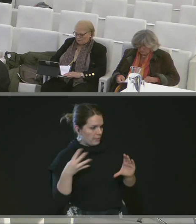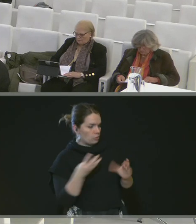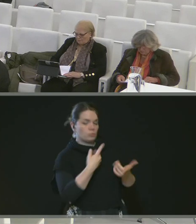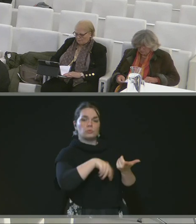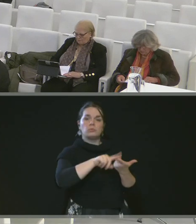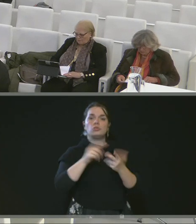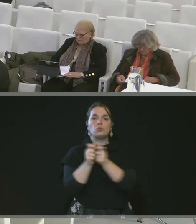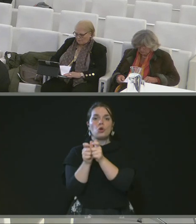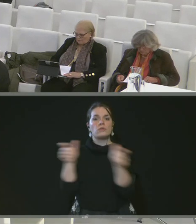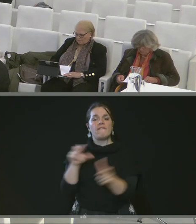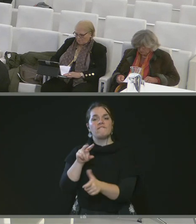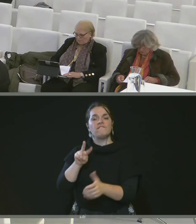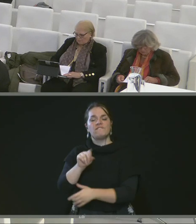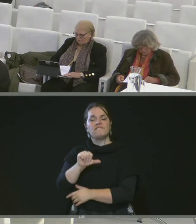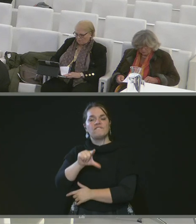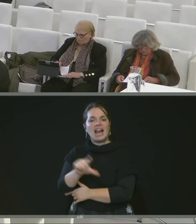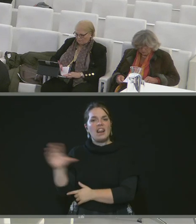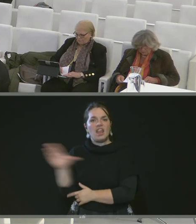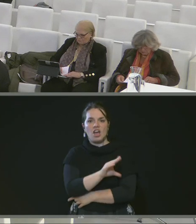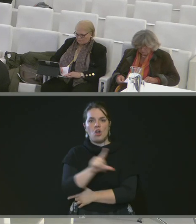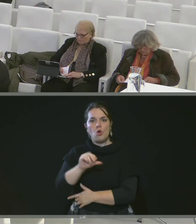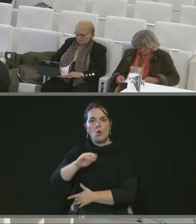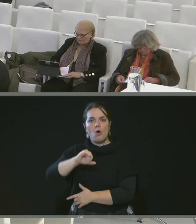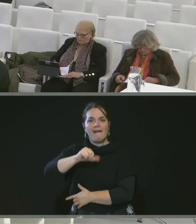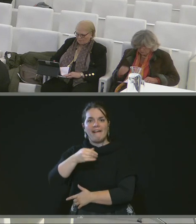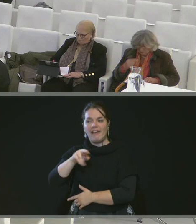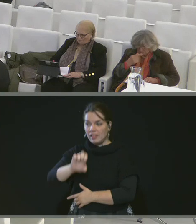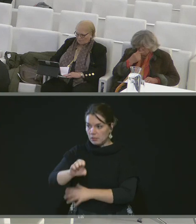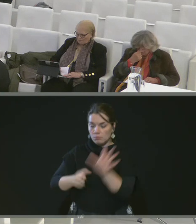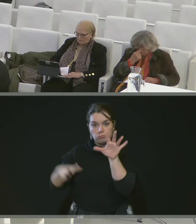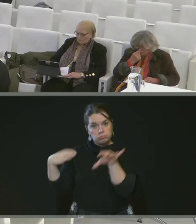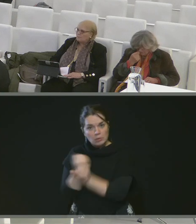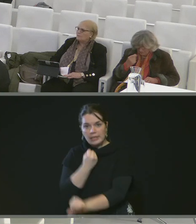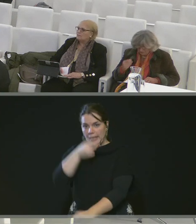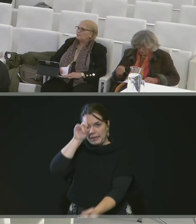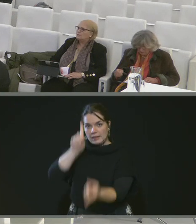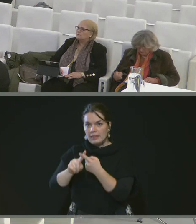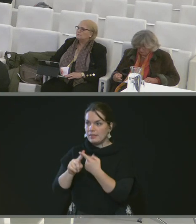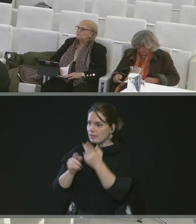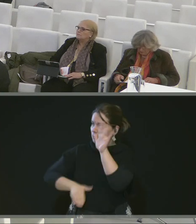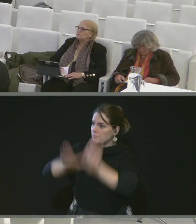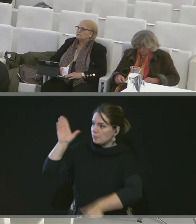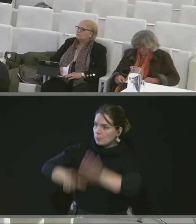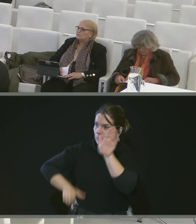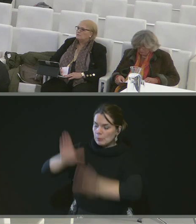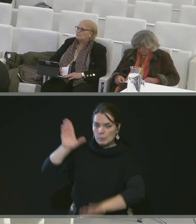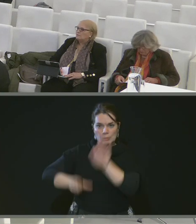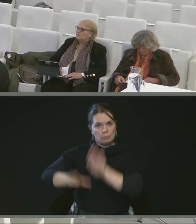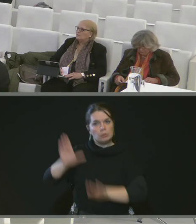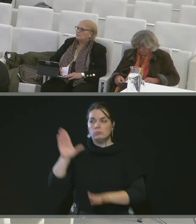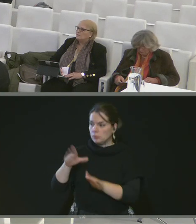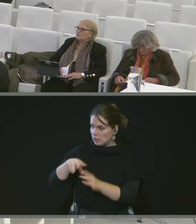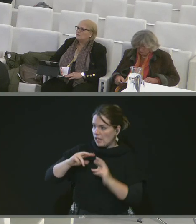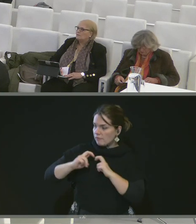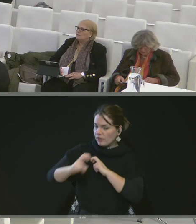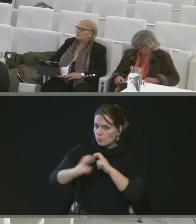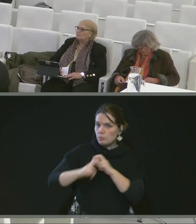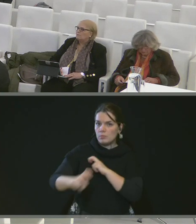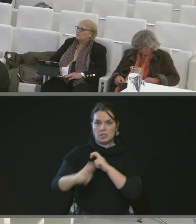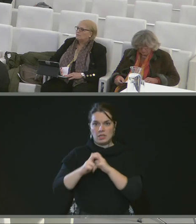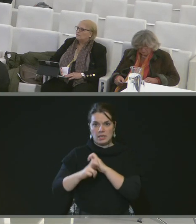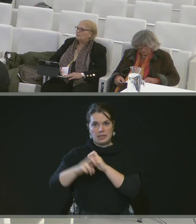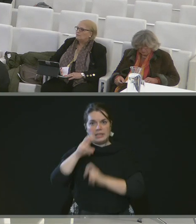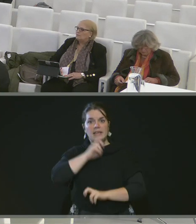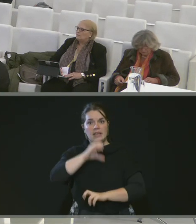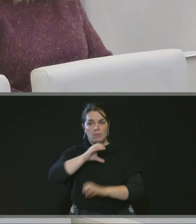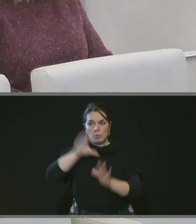-Lorraine ont été désignés lauréats de l'appel à projet écosystème territoire et mobilité hydrogène. Et que ce